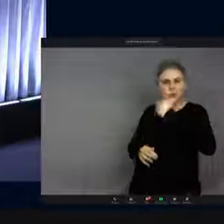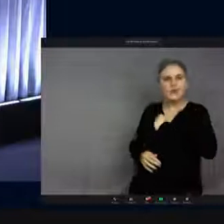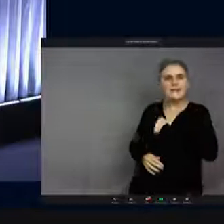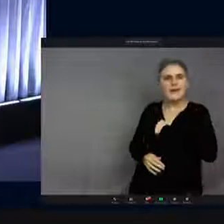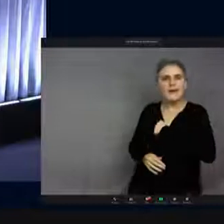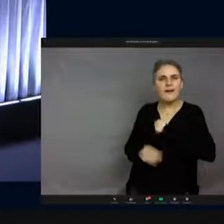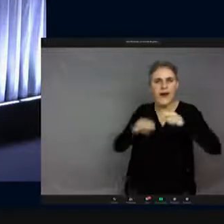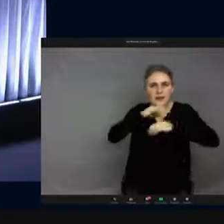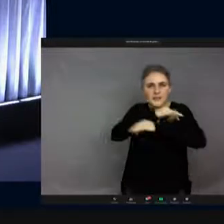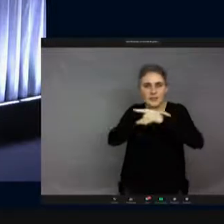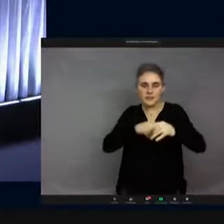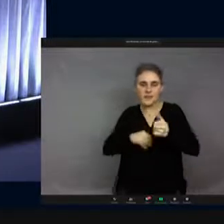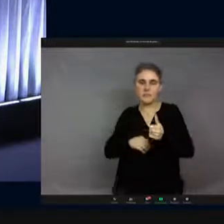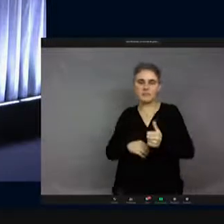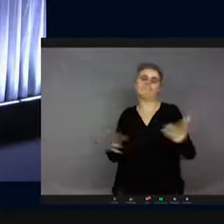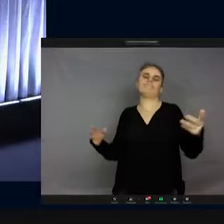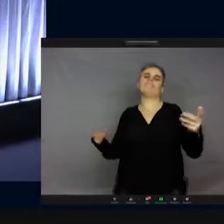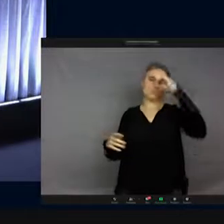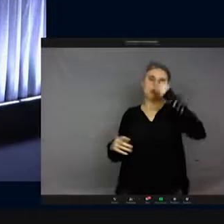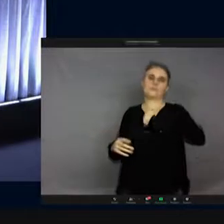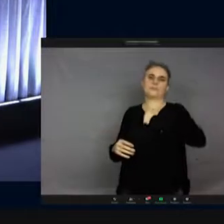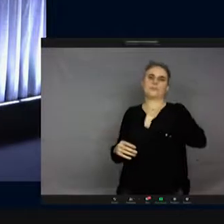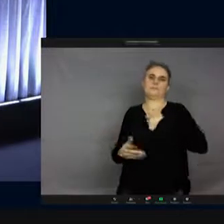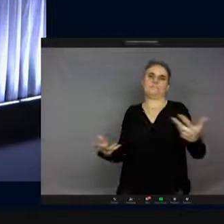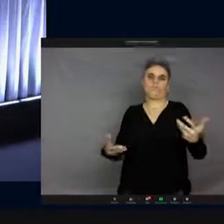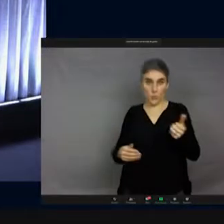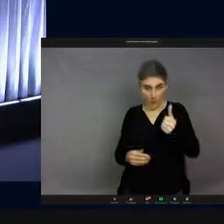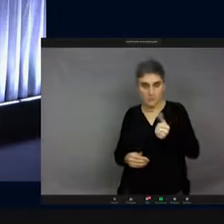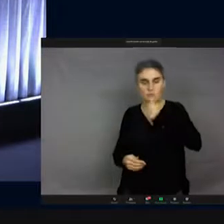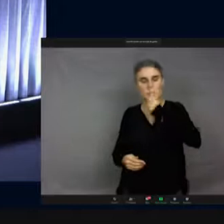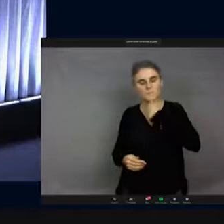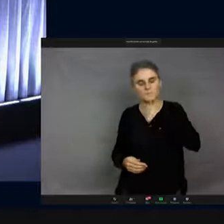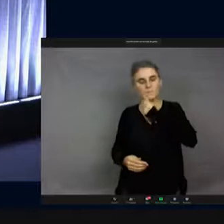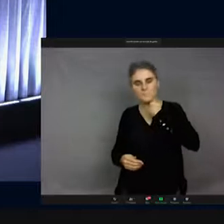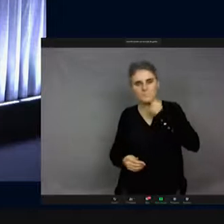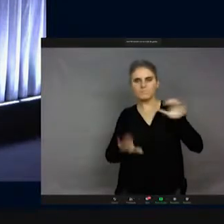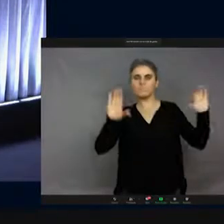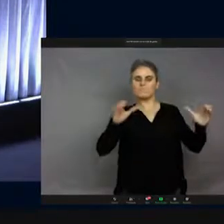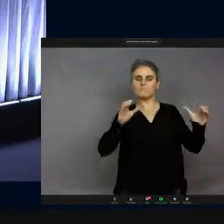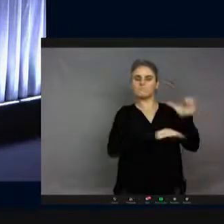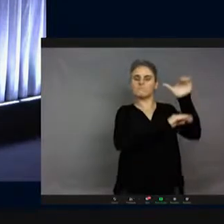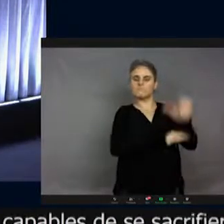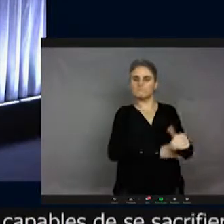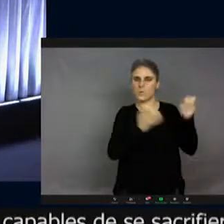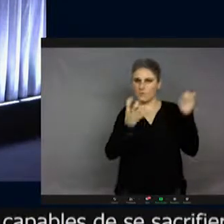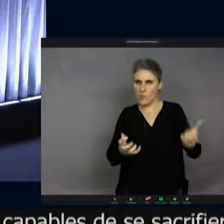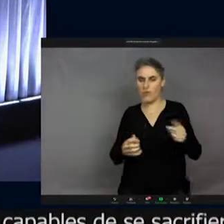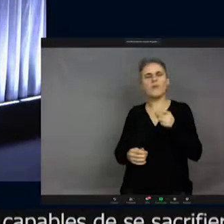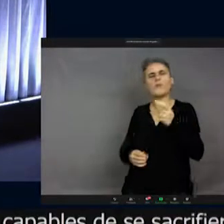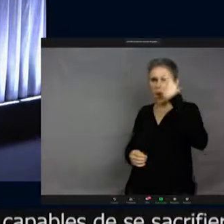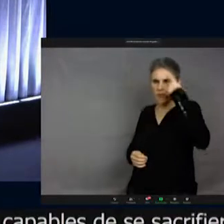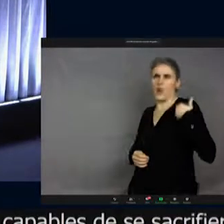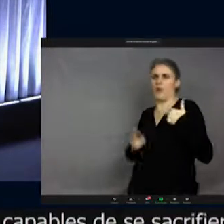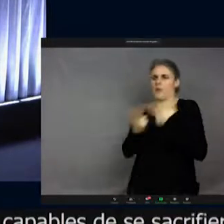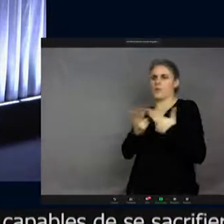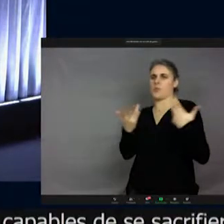insectes. Donc, les insectes sont-ils capables de se sacrifier pour la sauvegarde d'un des leurs ? Mais je pense que vous y avez répondu tout